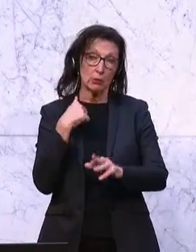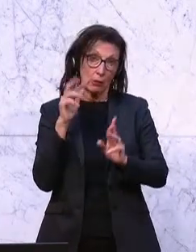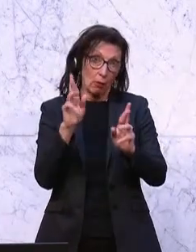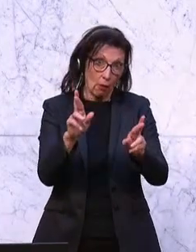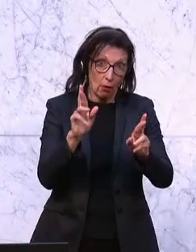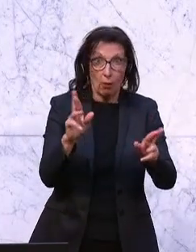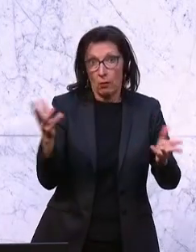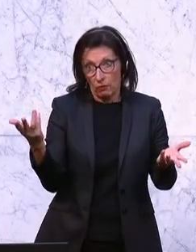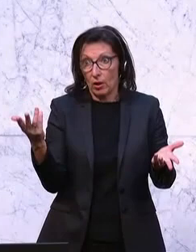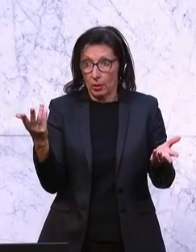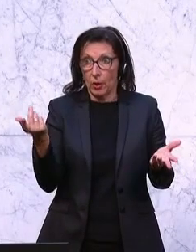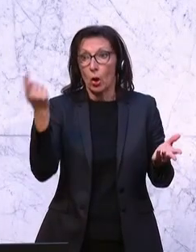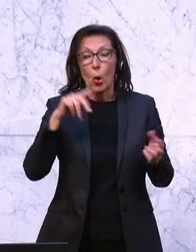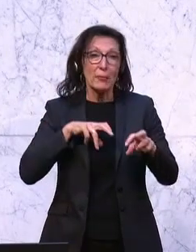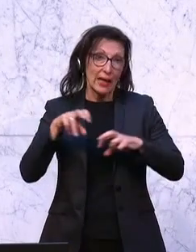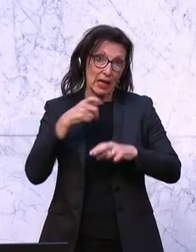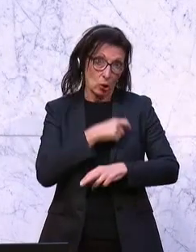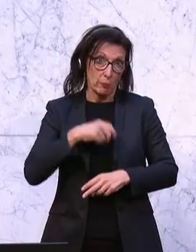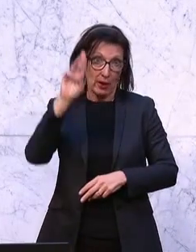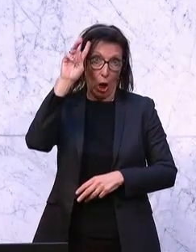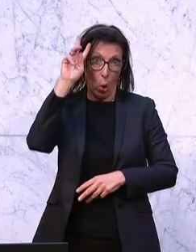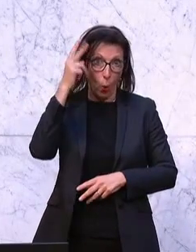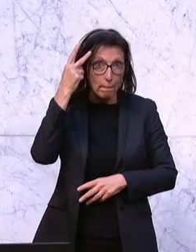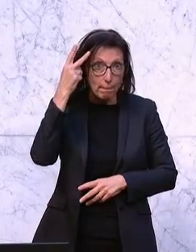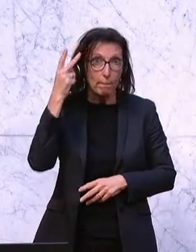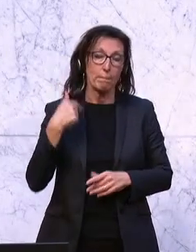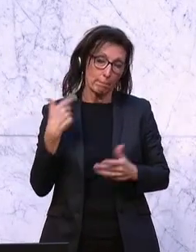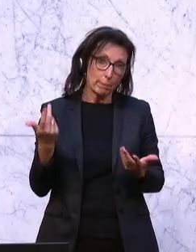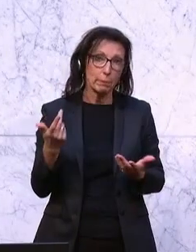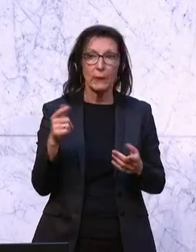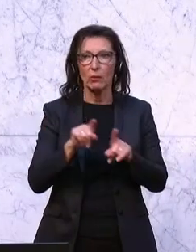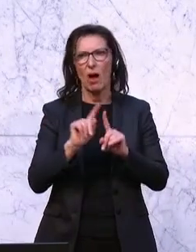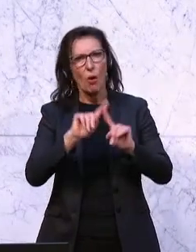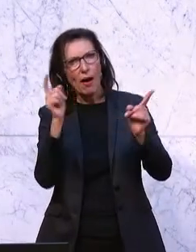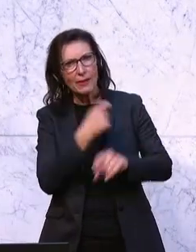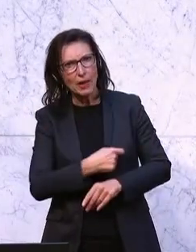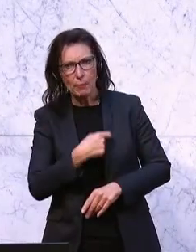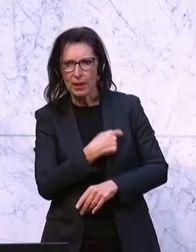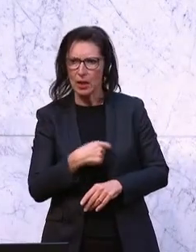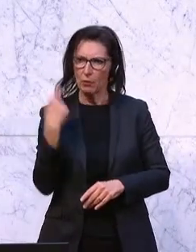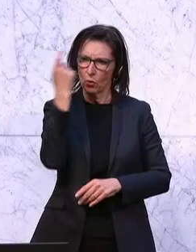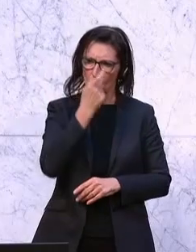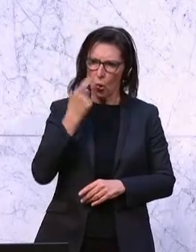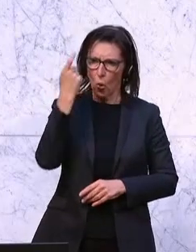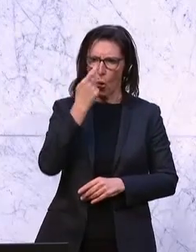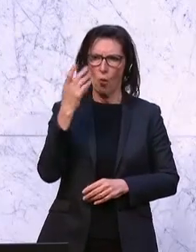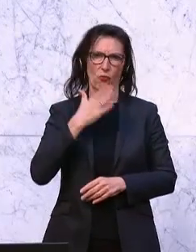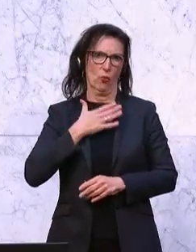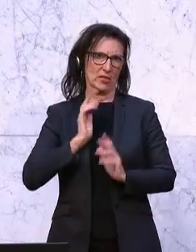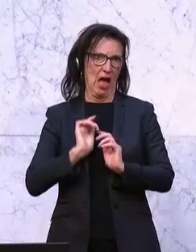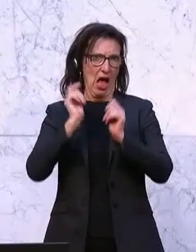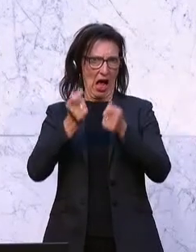ein Umdenken bei den Regierungsparteien und auch bei den anderen Parteien und um Zustimmung zu unserem Antrag.